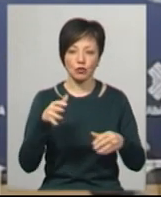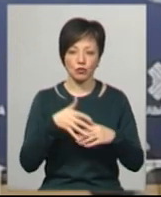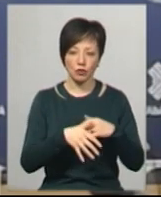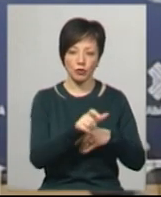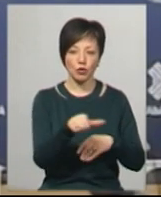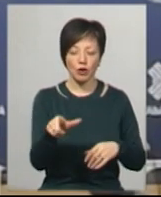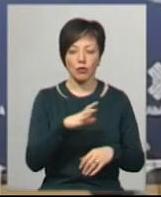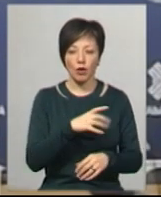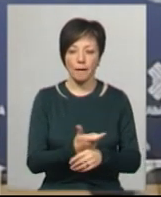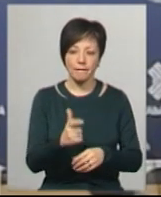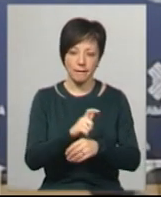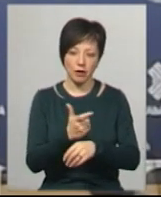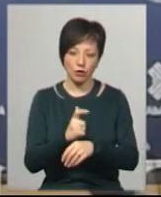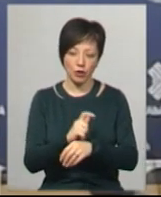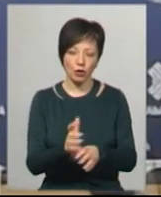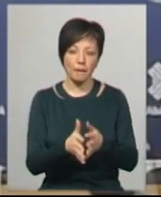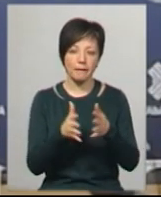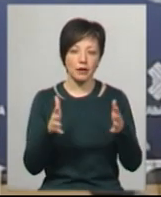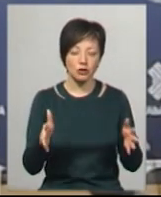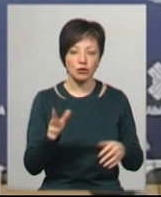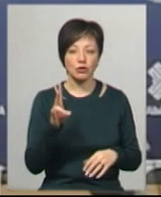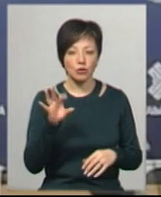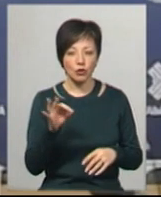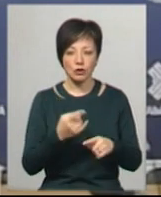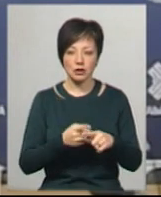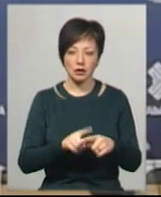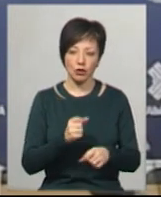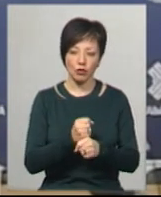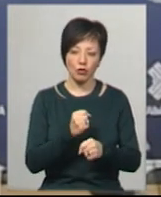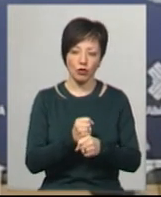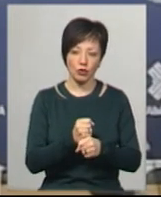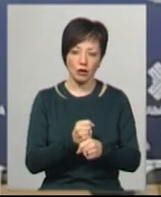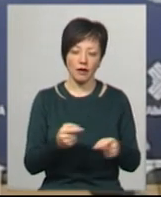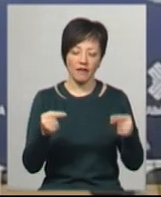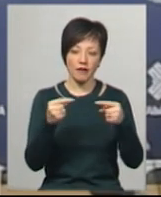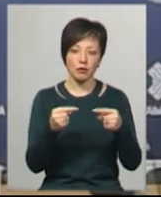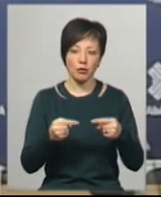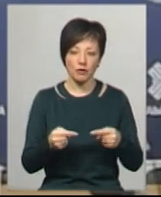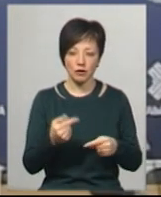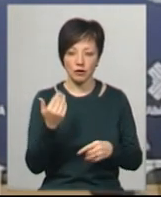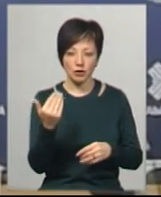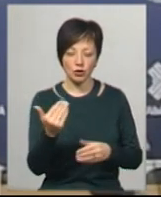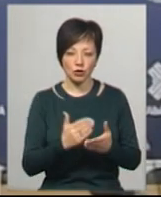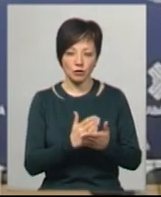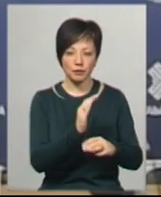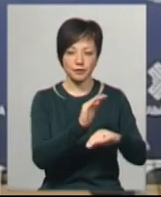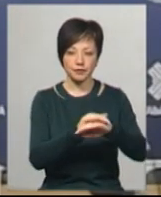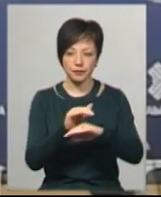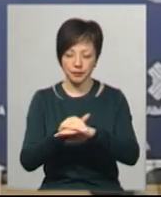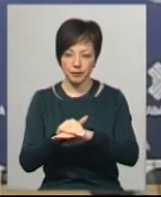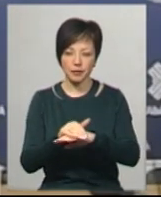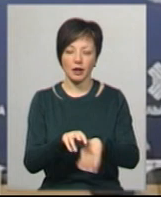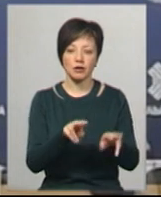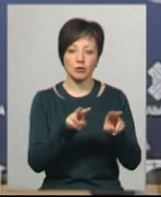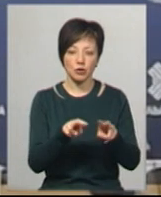було набагато-багато більше. Але це вже робота безпосередньо відповідних служб, ці особи виявляються, за ними встановлюється